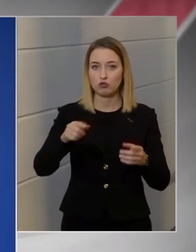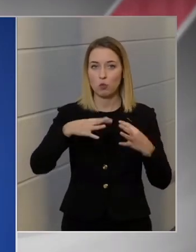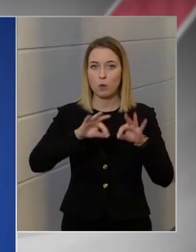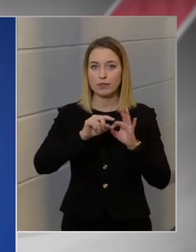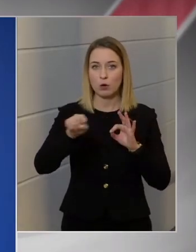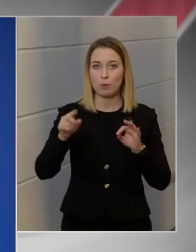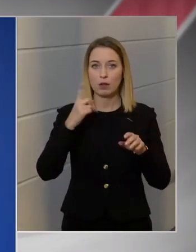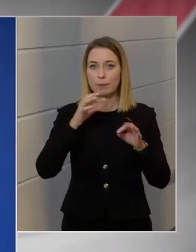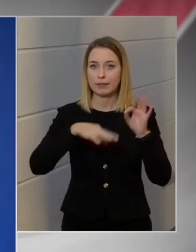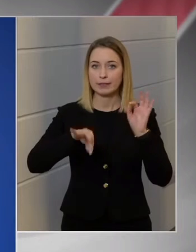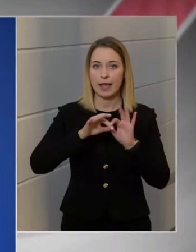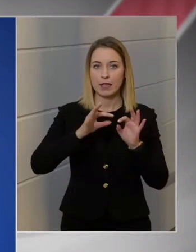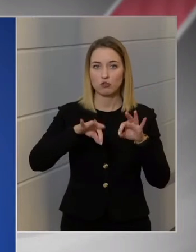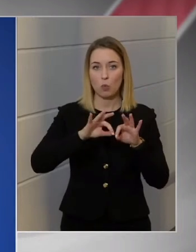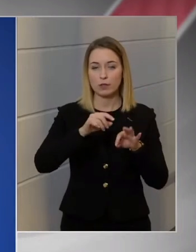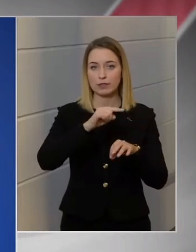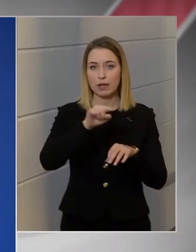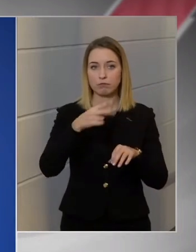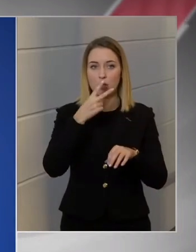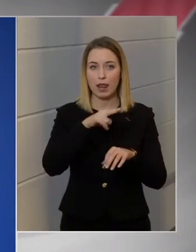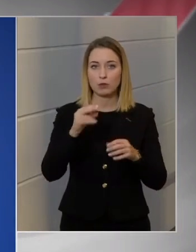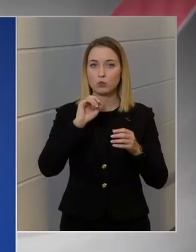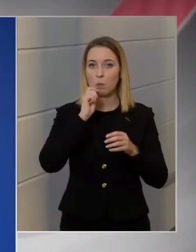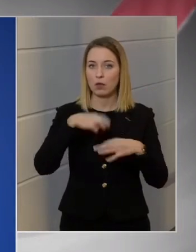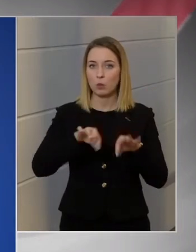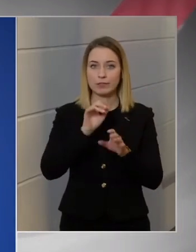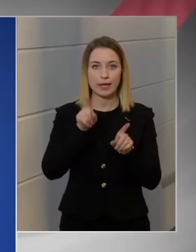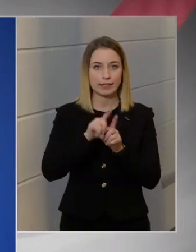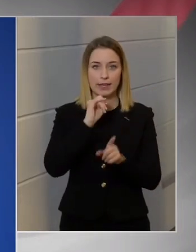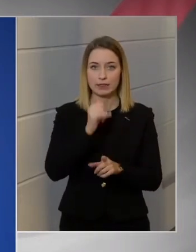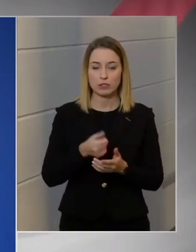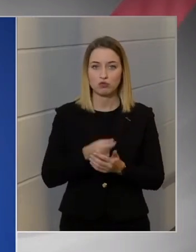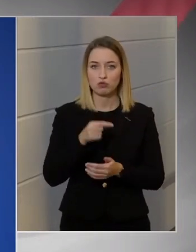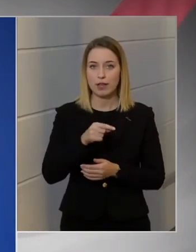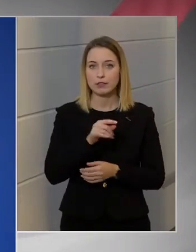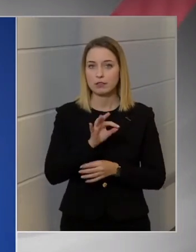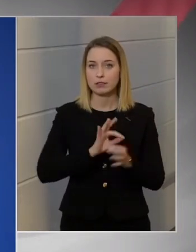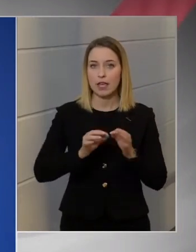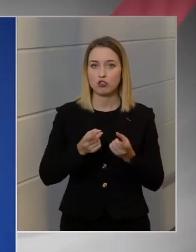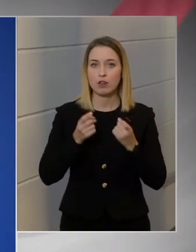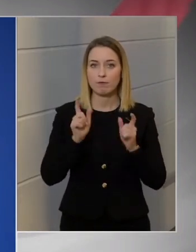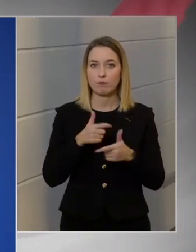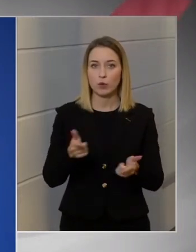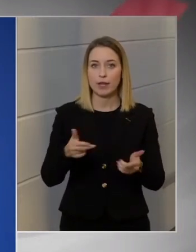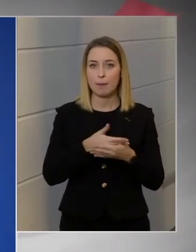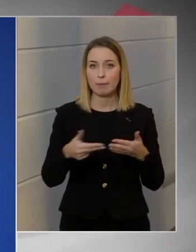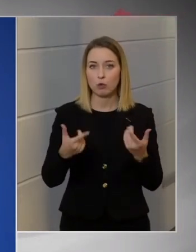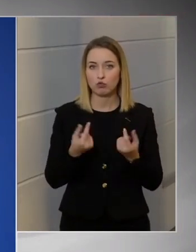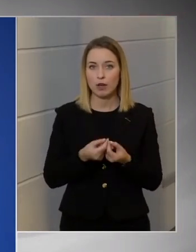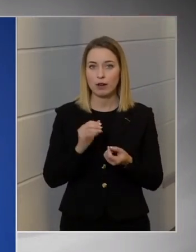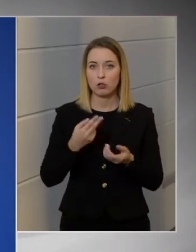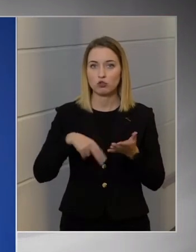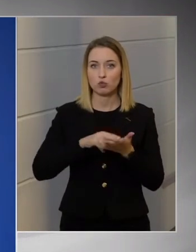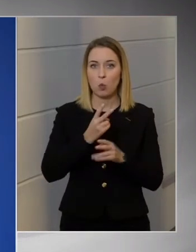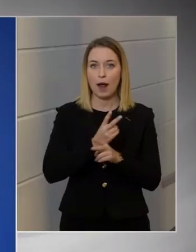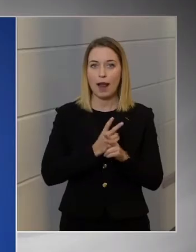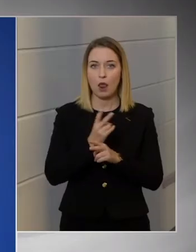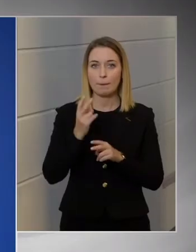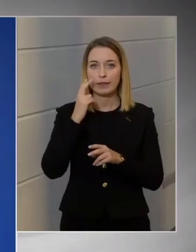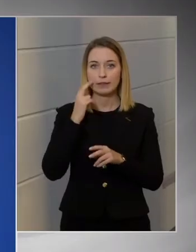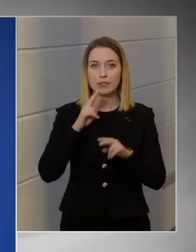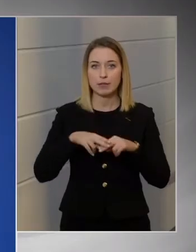amelyekre egyes országban látunk példákat, Magyarországon ilyen nincsen. Tehát ez egy teljesen független bírósággal és jogállami